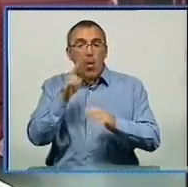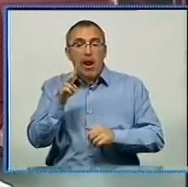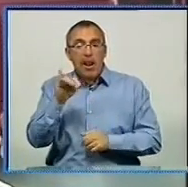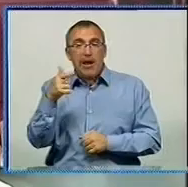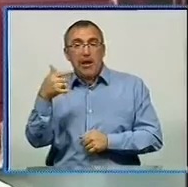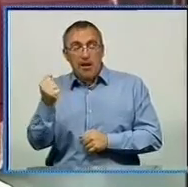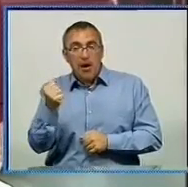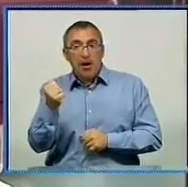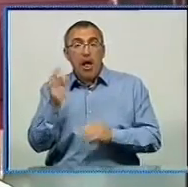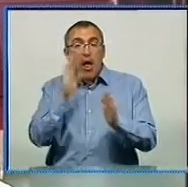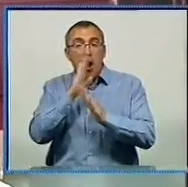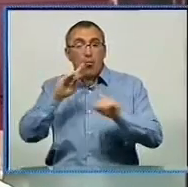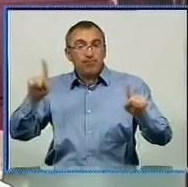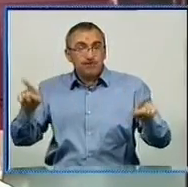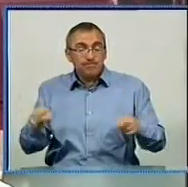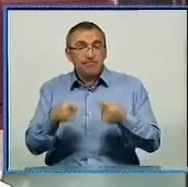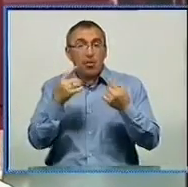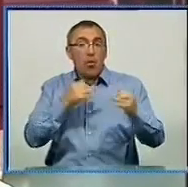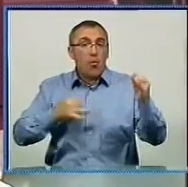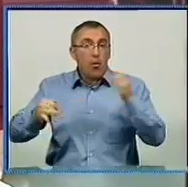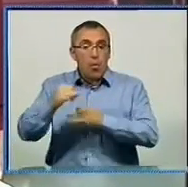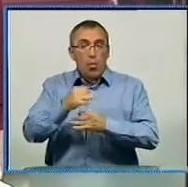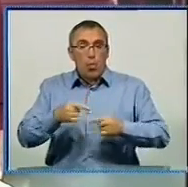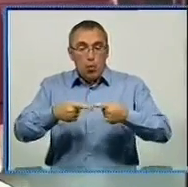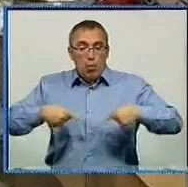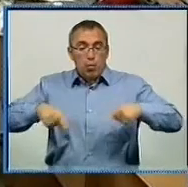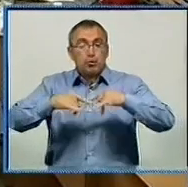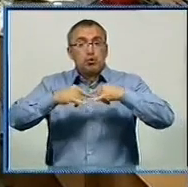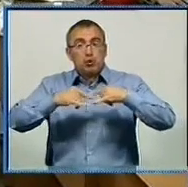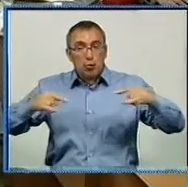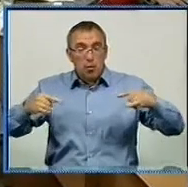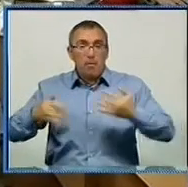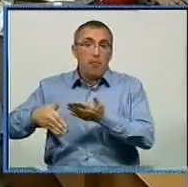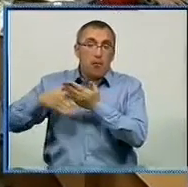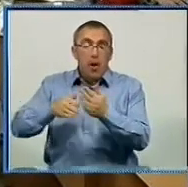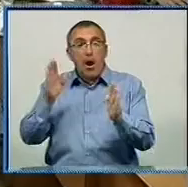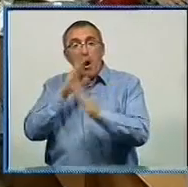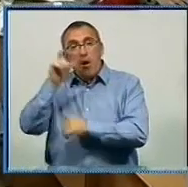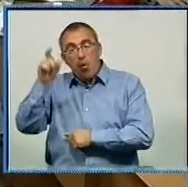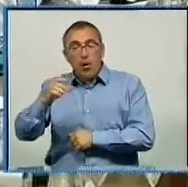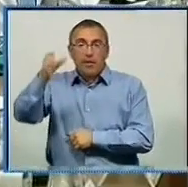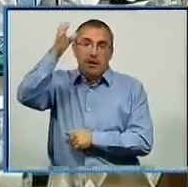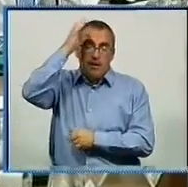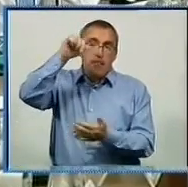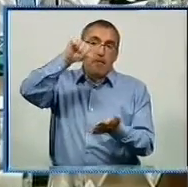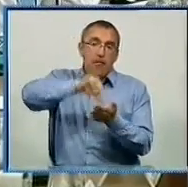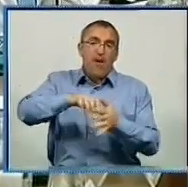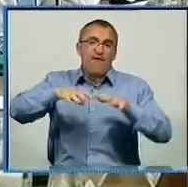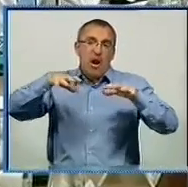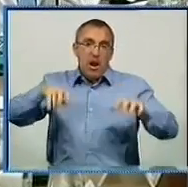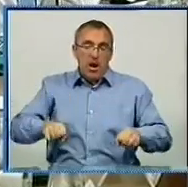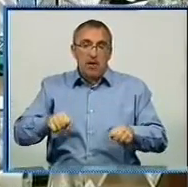поліпшити екологічну ситуацію в області – обговорили під час Круглого столу. У поміч покликали екологів, науковців і представників влади.